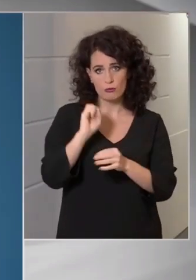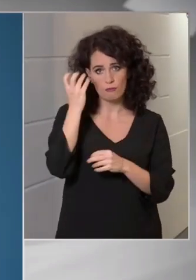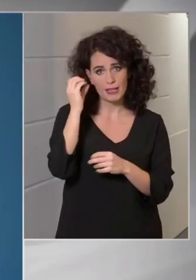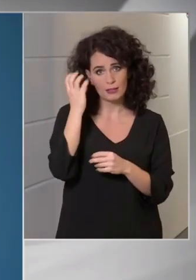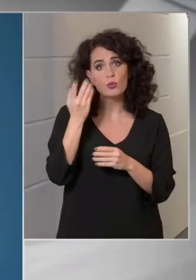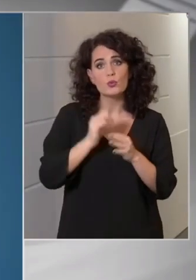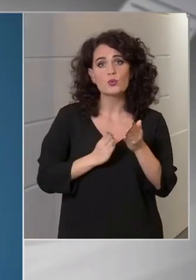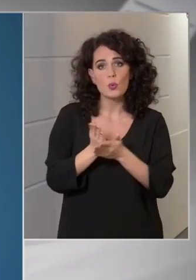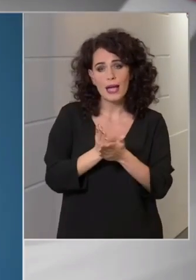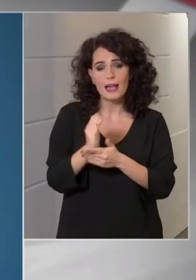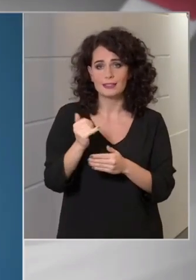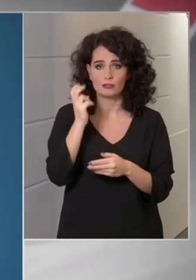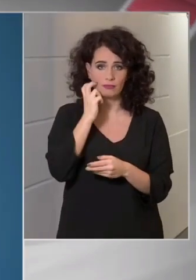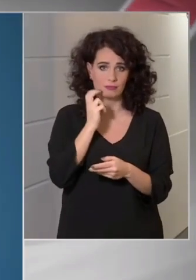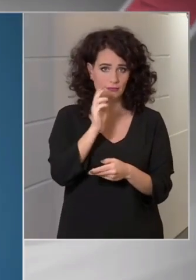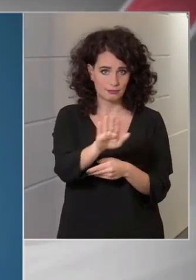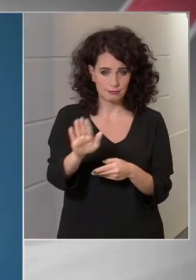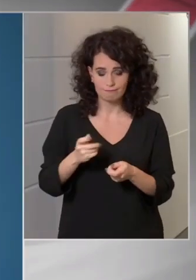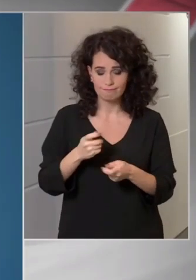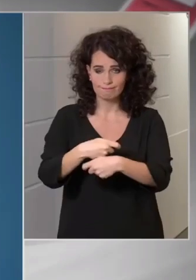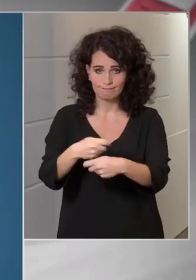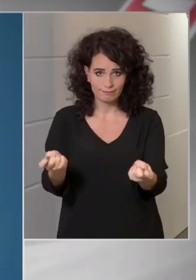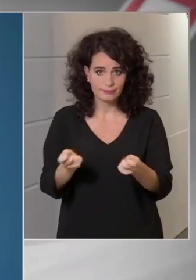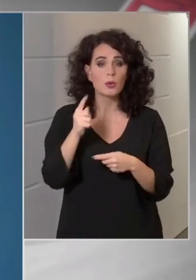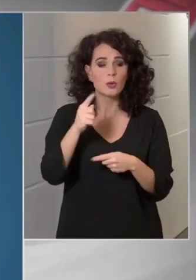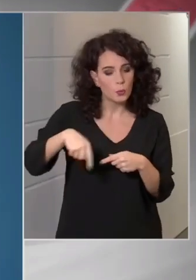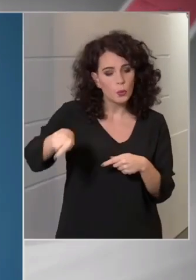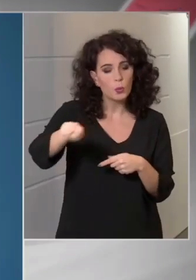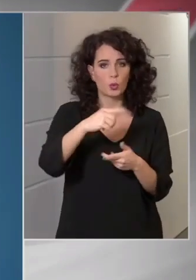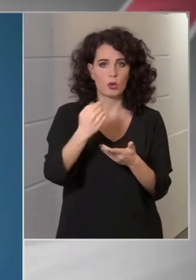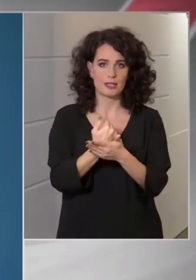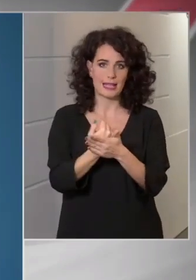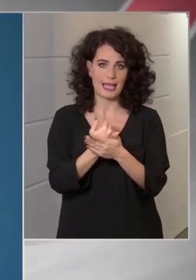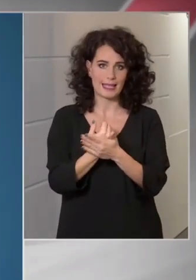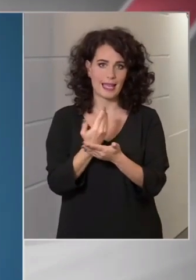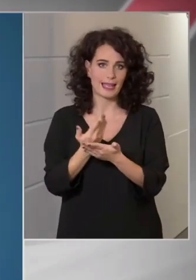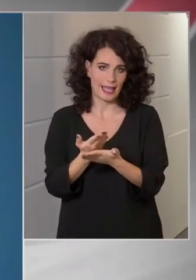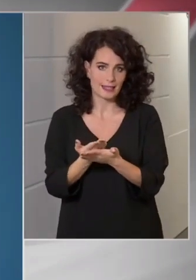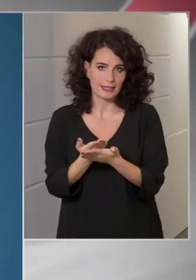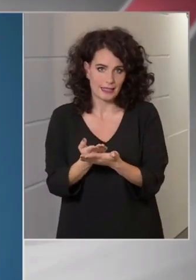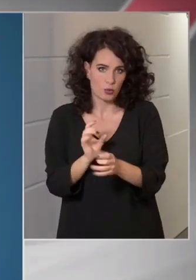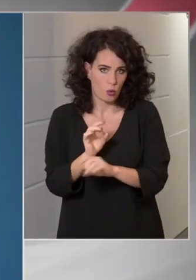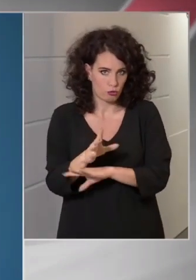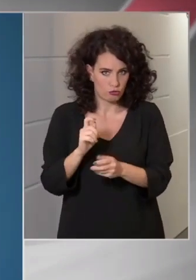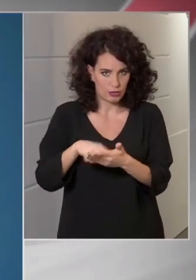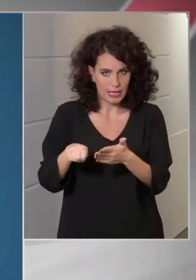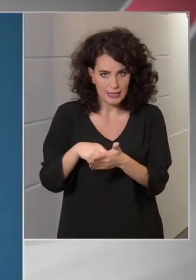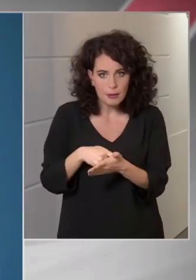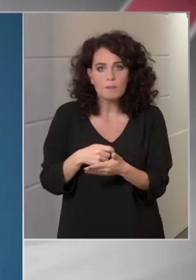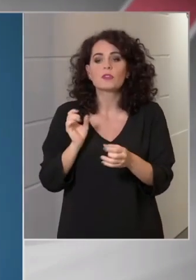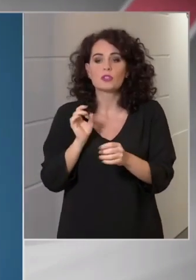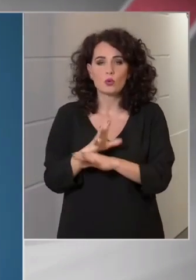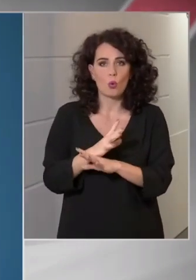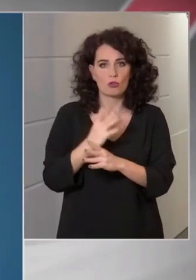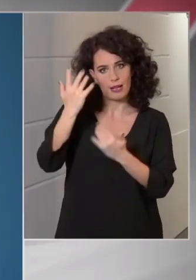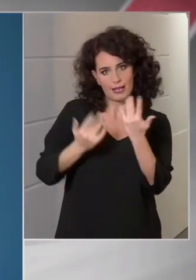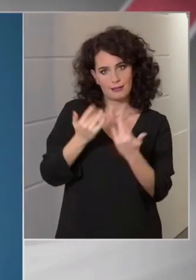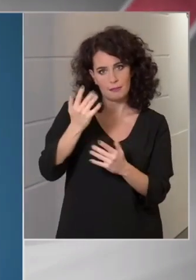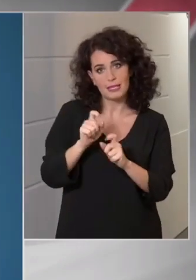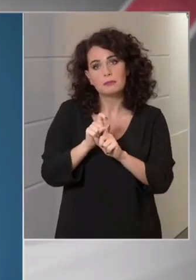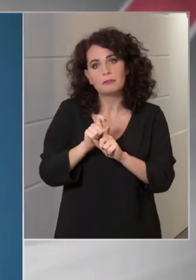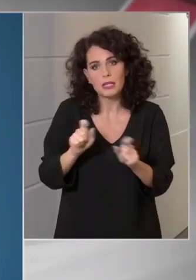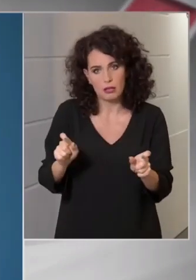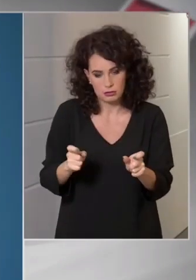az intézmények részére. Ők használják ezeket a teszteket a gyors diagnózis felállítása